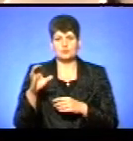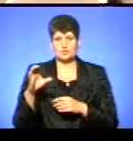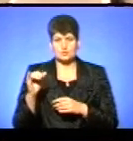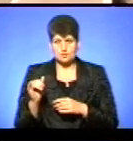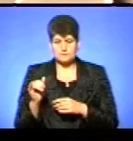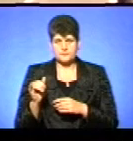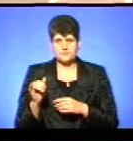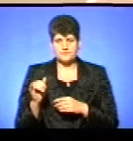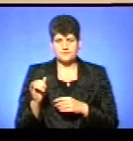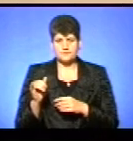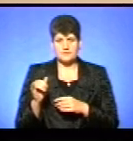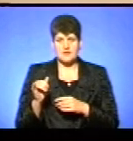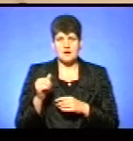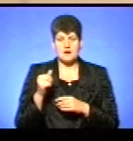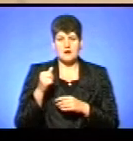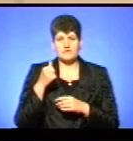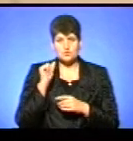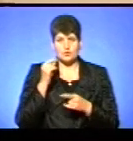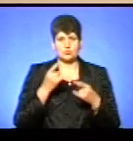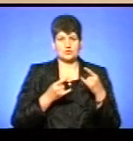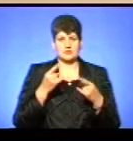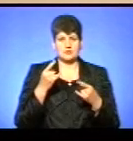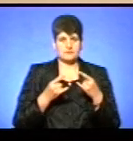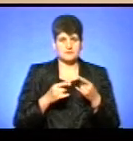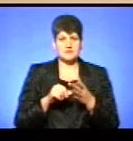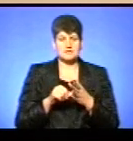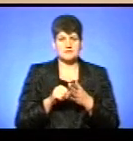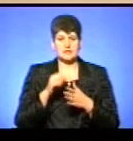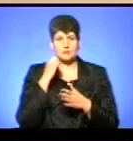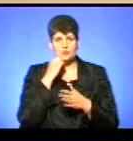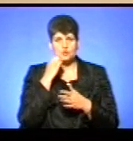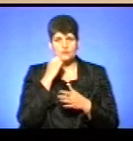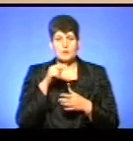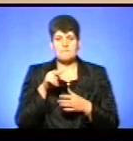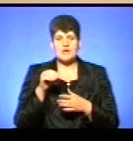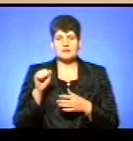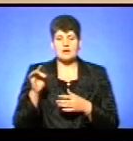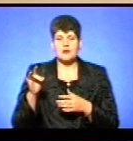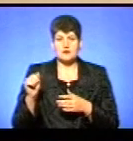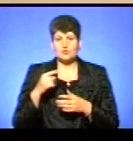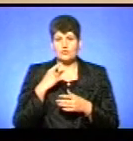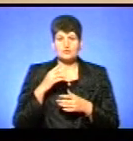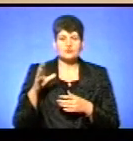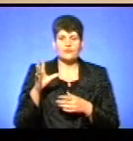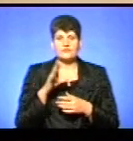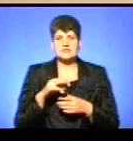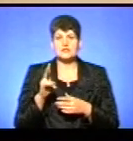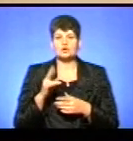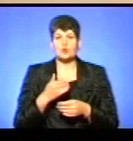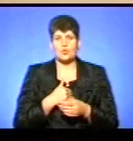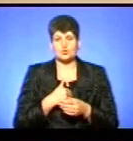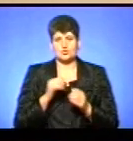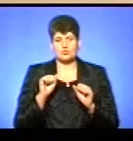Вселенського патріарха. А вчора вже по телебаченню представники Московського патріархату кажуть, що всі, хто хоче, може